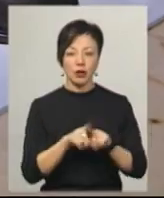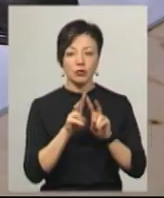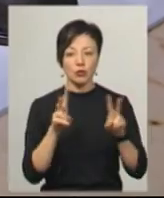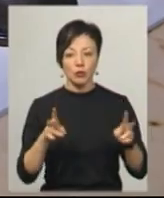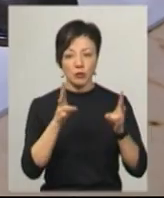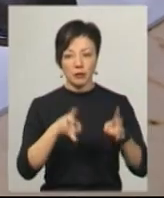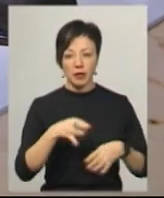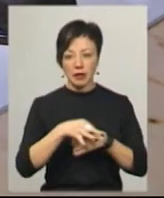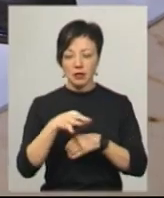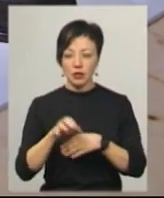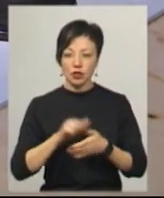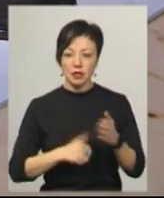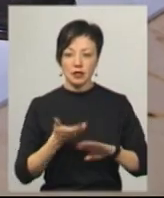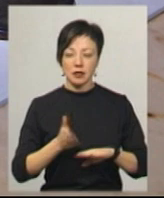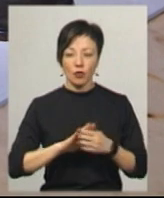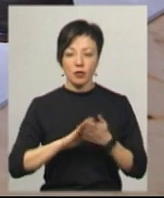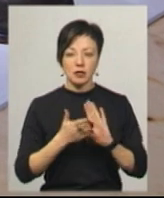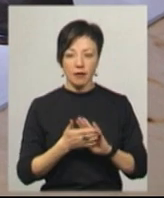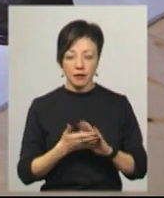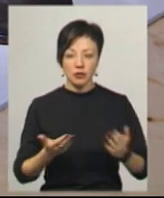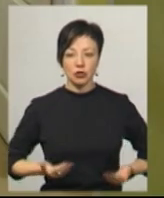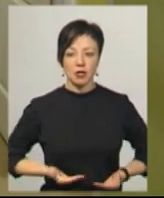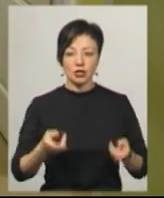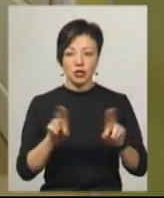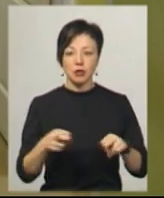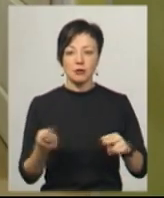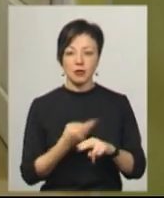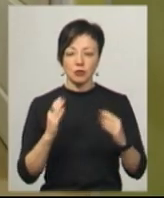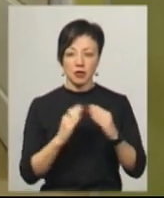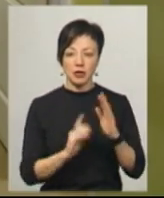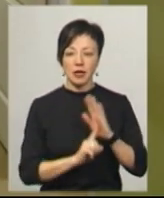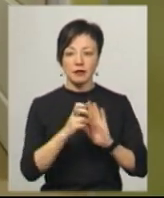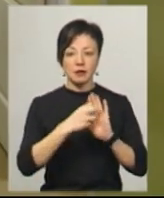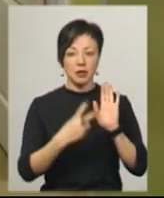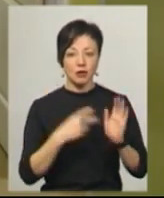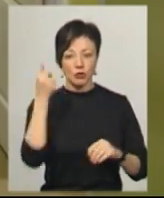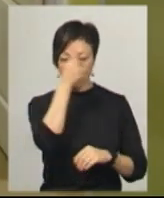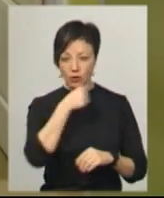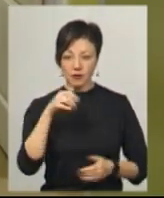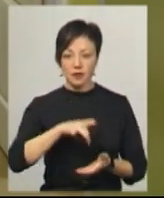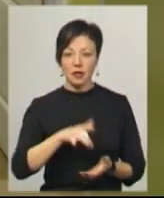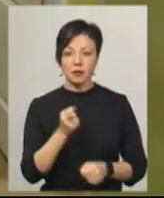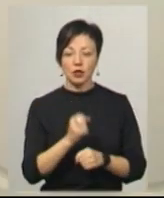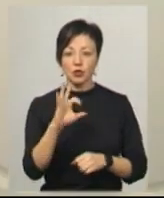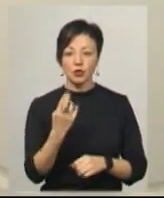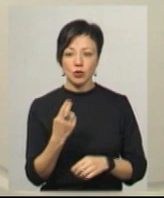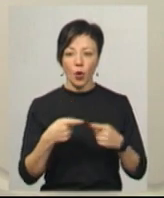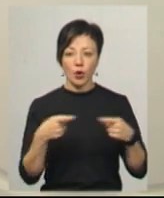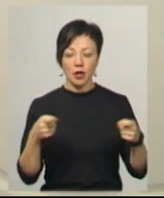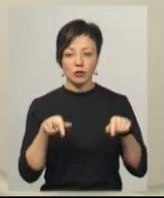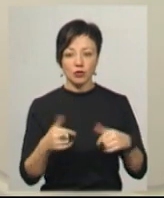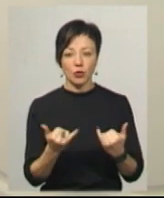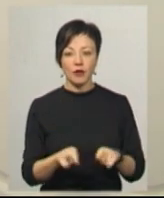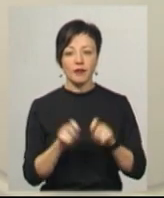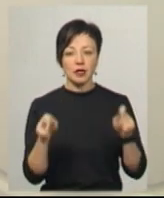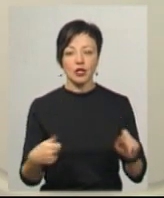потерпів від насилля та через складні життєві обставини залишились без будинку. З 2017 року в центрі функціонує соціальний готель, сьогодні